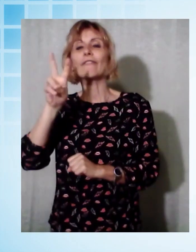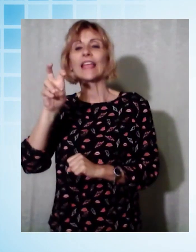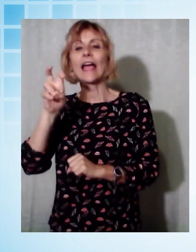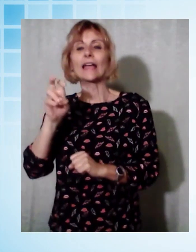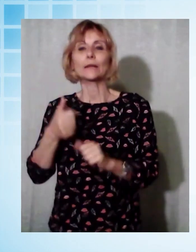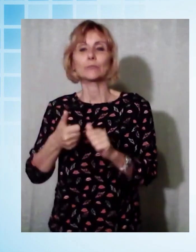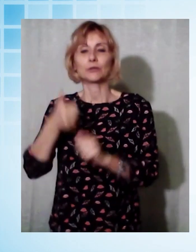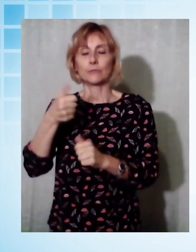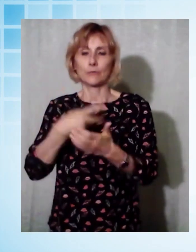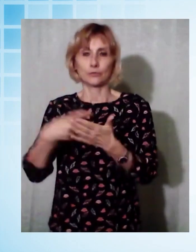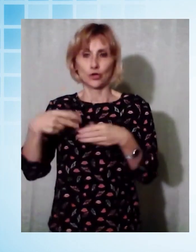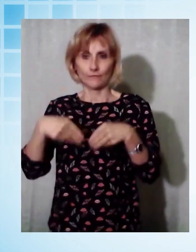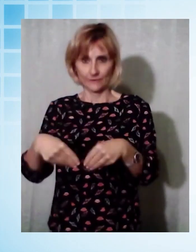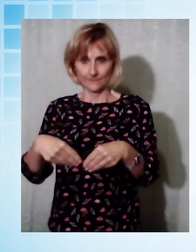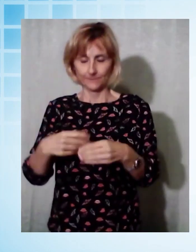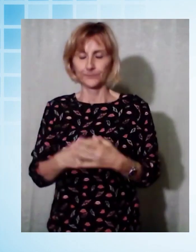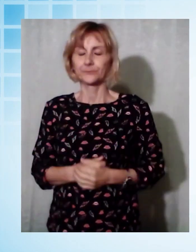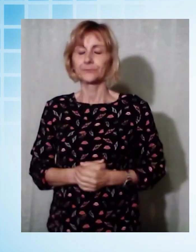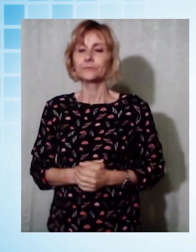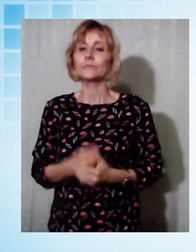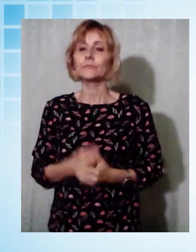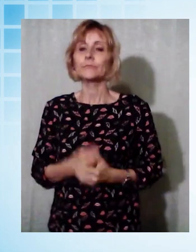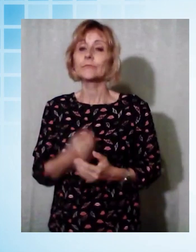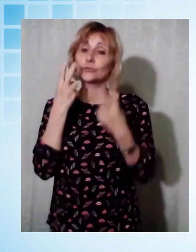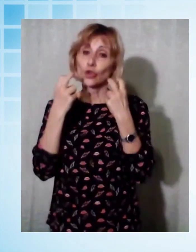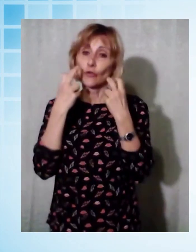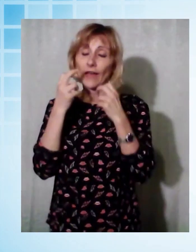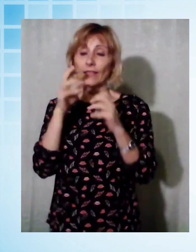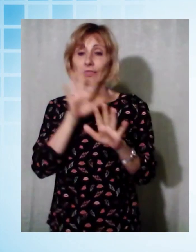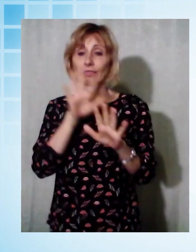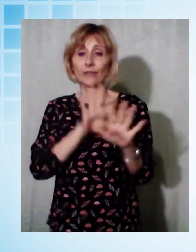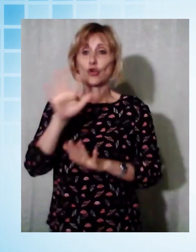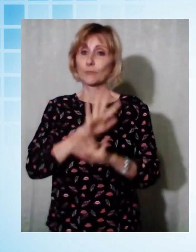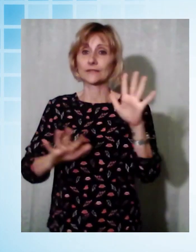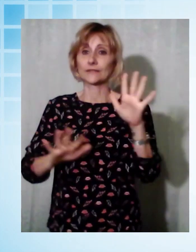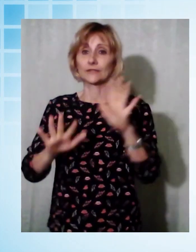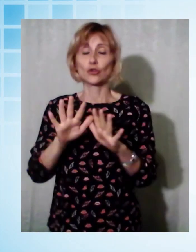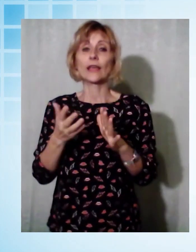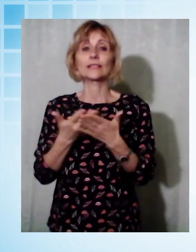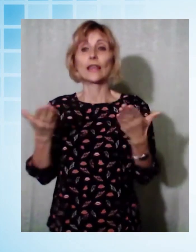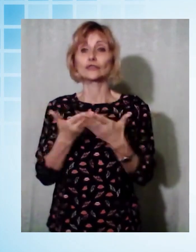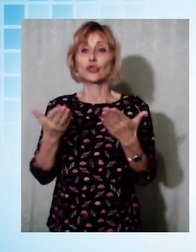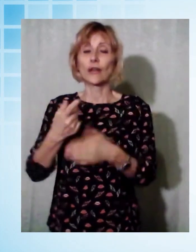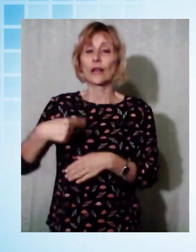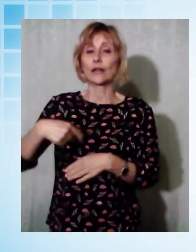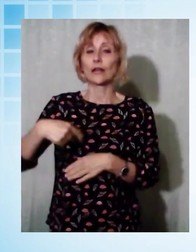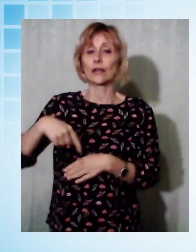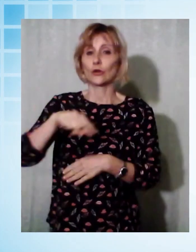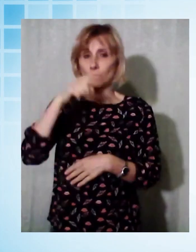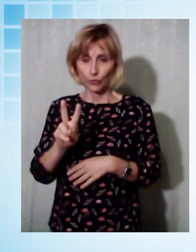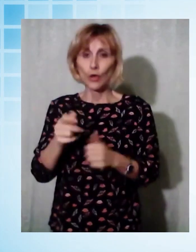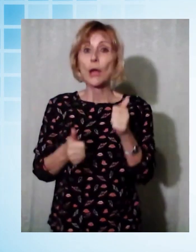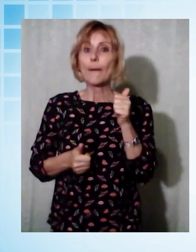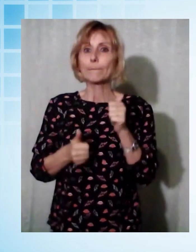Ben trovati di nuovo con l'informazione del nostro telegiornale, in primo piano la tragedia che si è